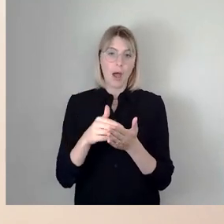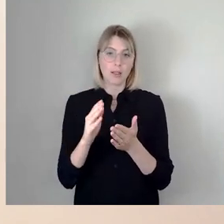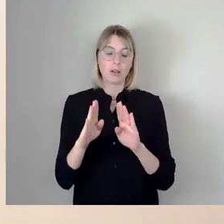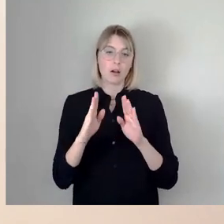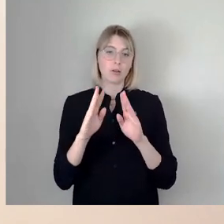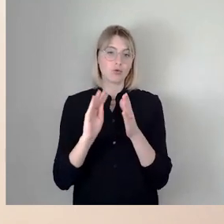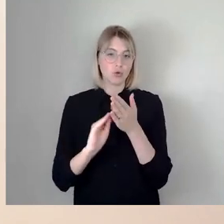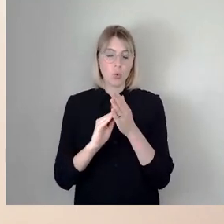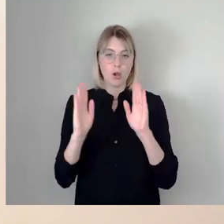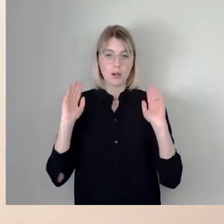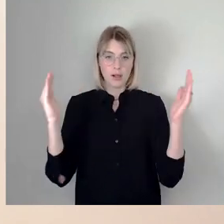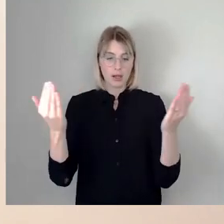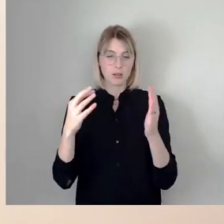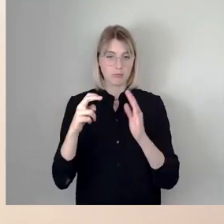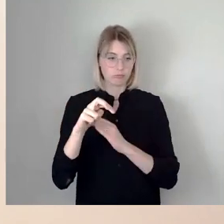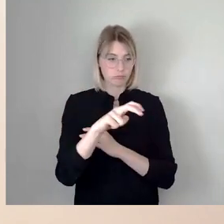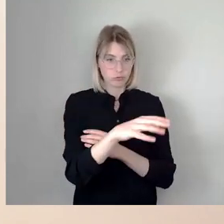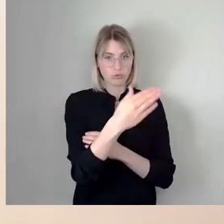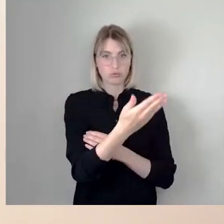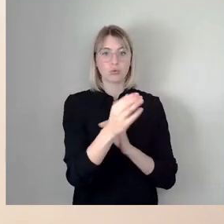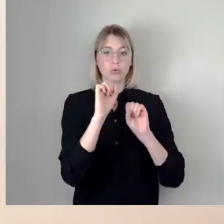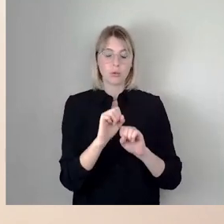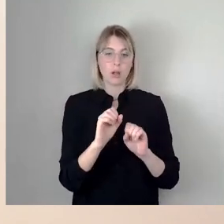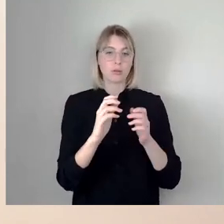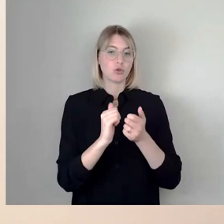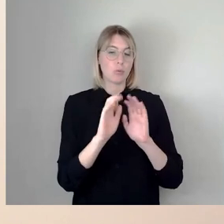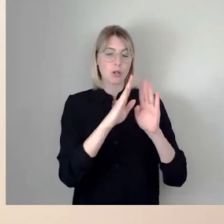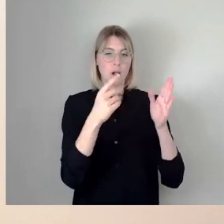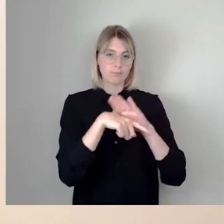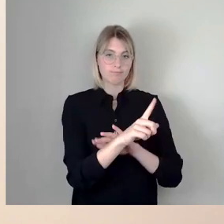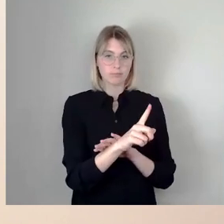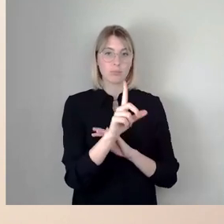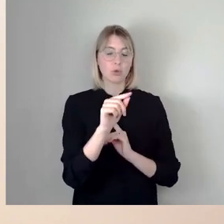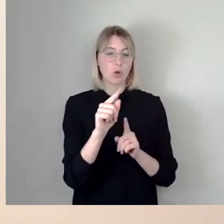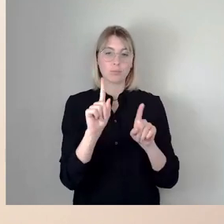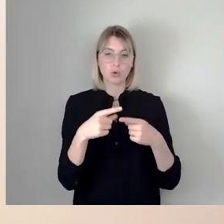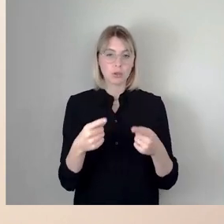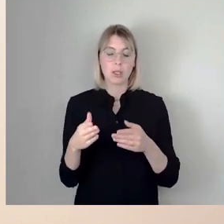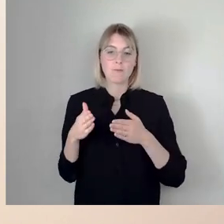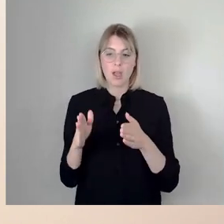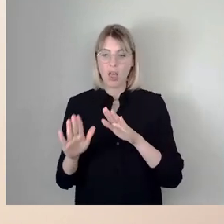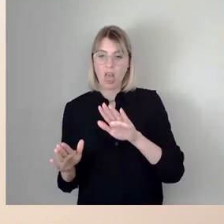in die Sporthalle gelangen und brauchen dort nicht auf den unbefestigten Wegen langlaufen.